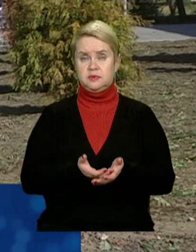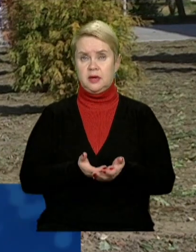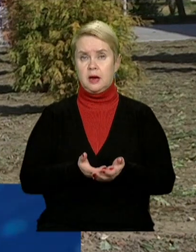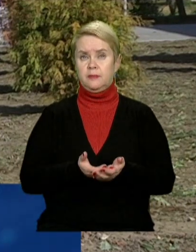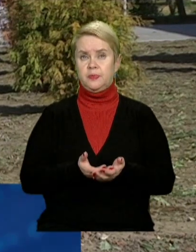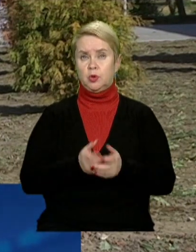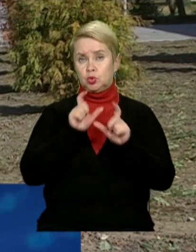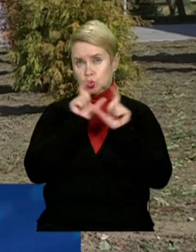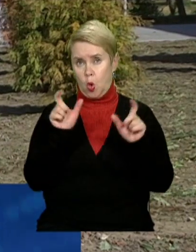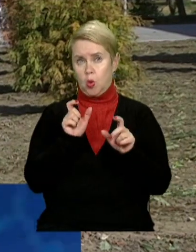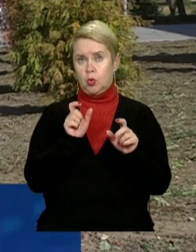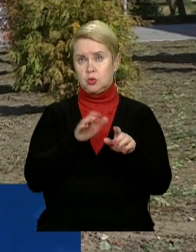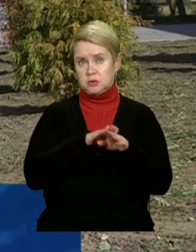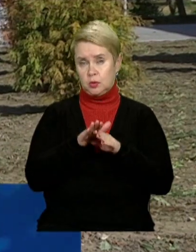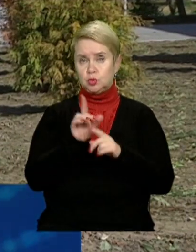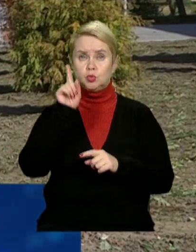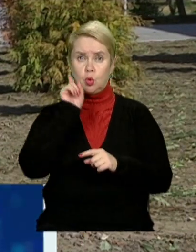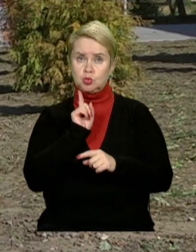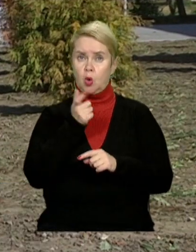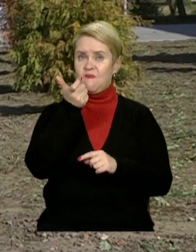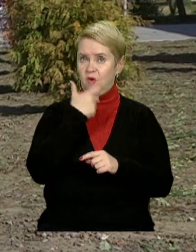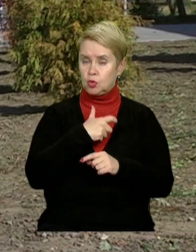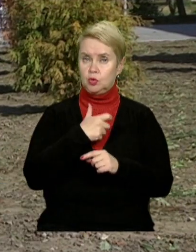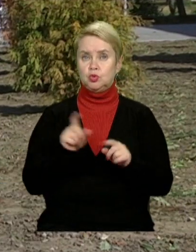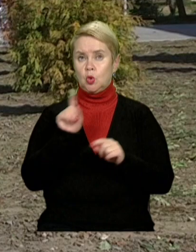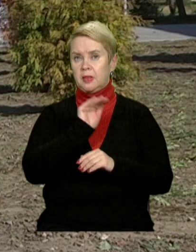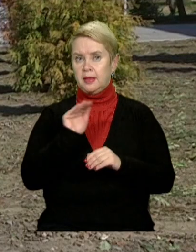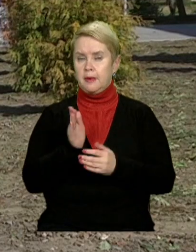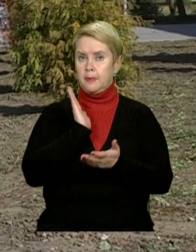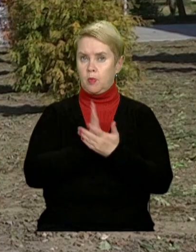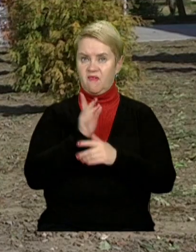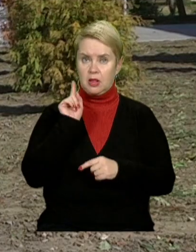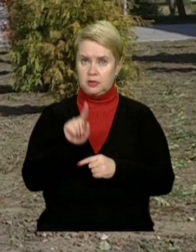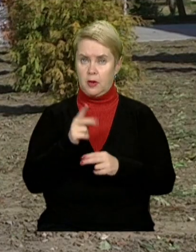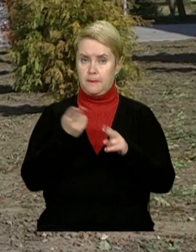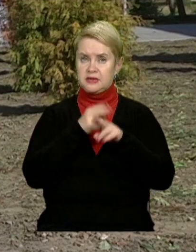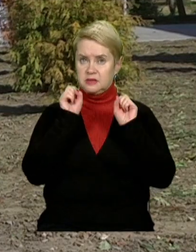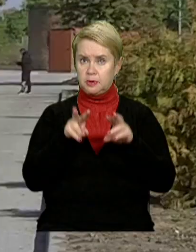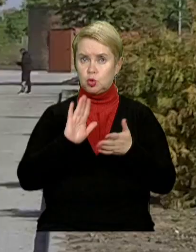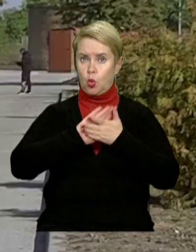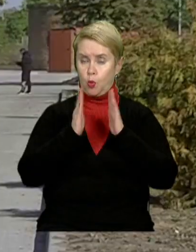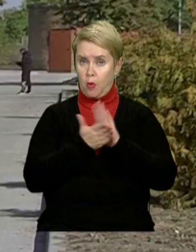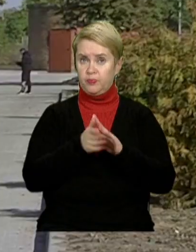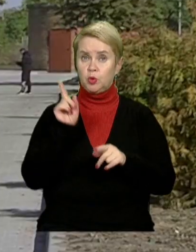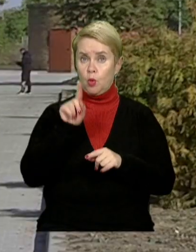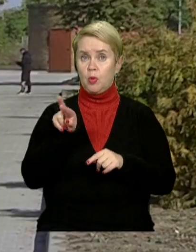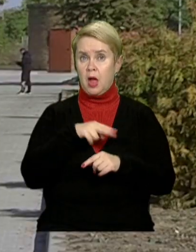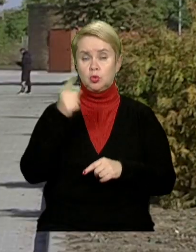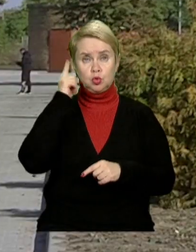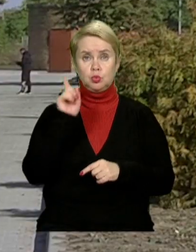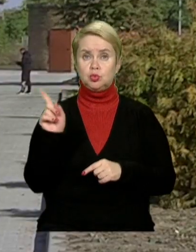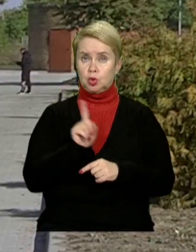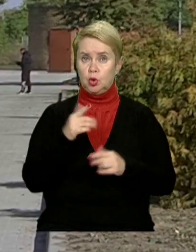школу зробити зручною, комфортною, щоб діти перебували тут в безпечних умовах. Тому, я думаю,